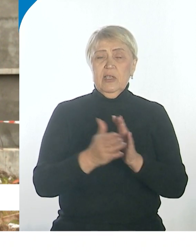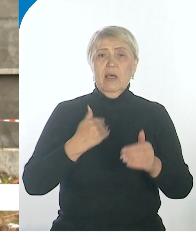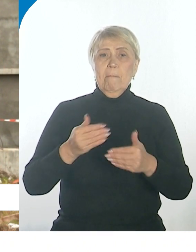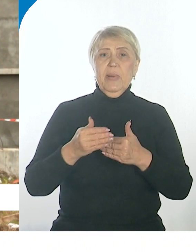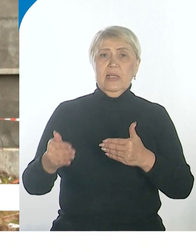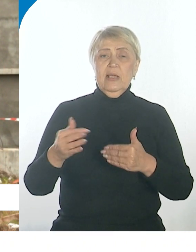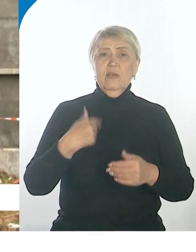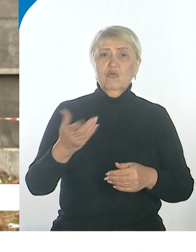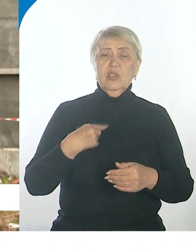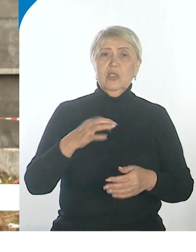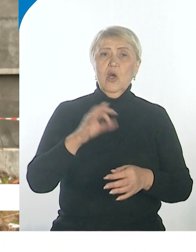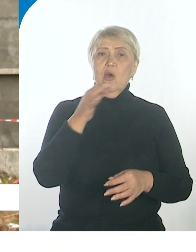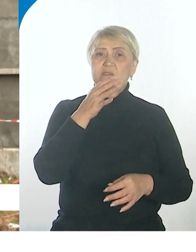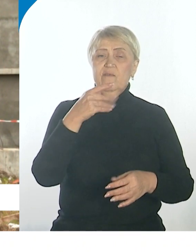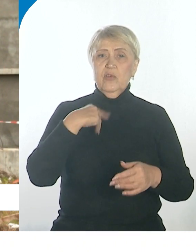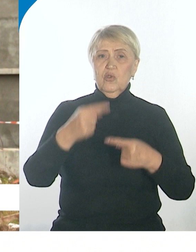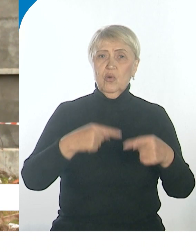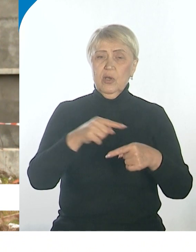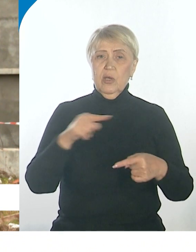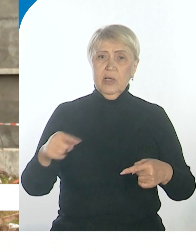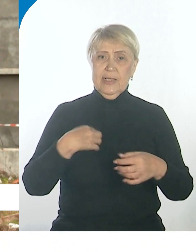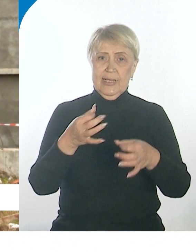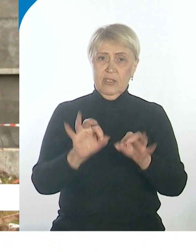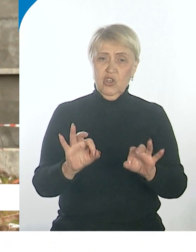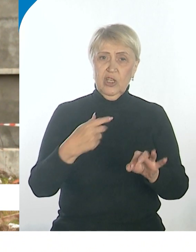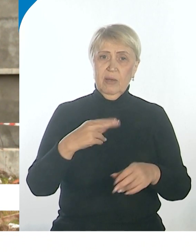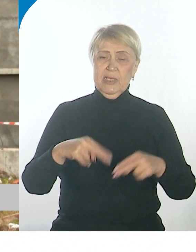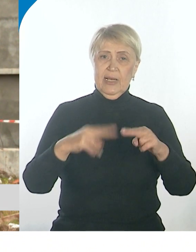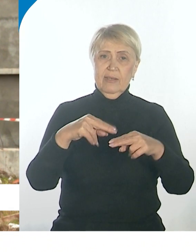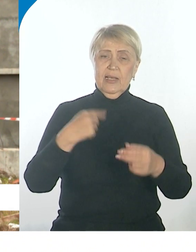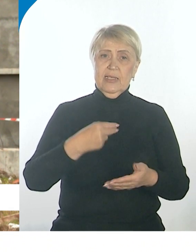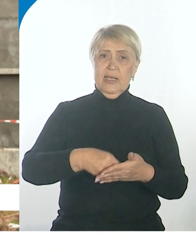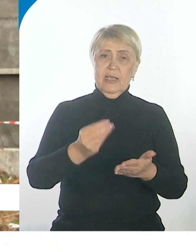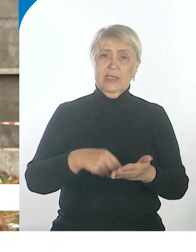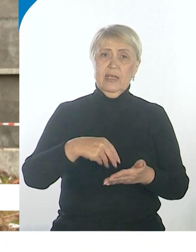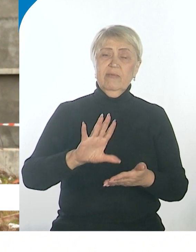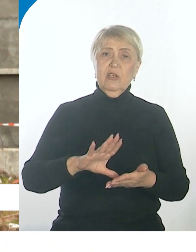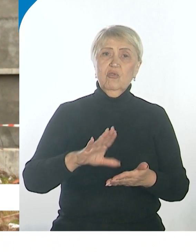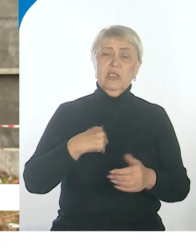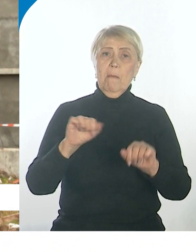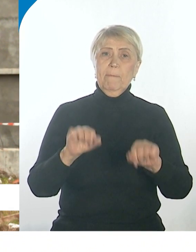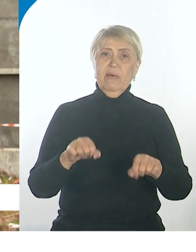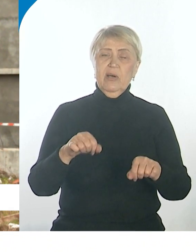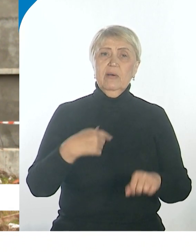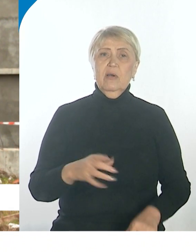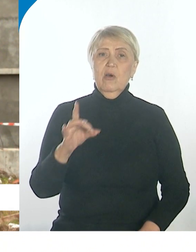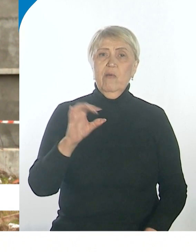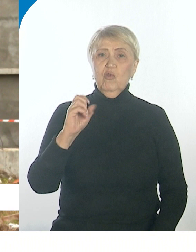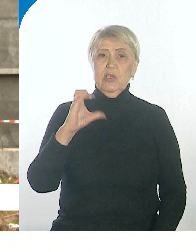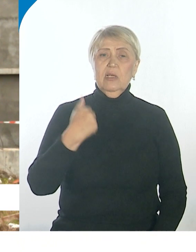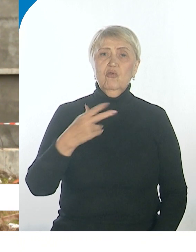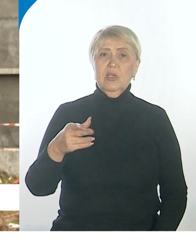по застройке в соответствии с разрешением на строительство, зарегистрировали права в Росреестре.